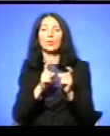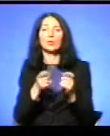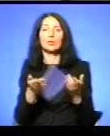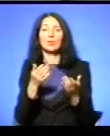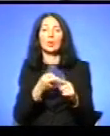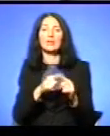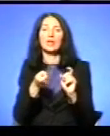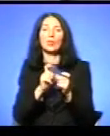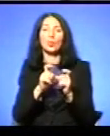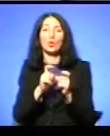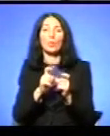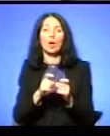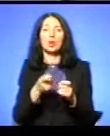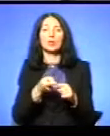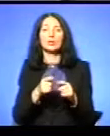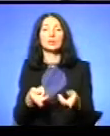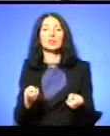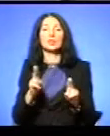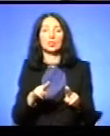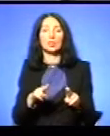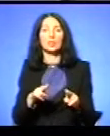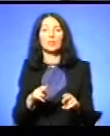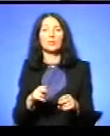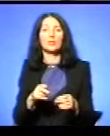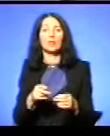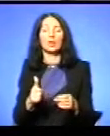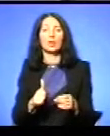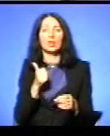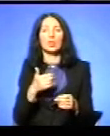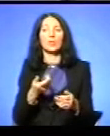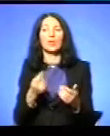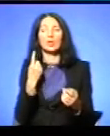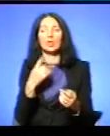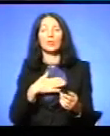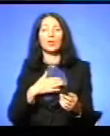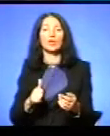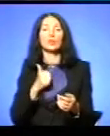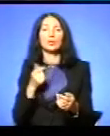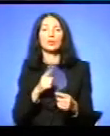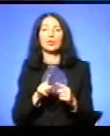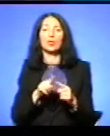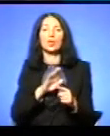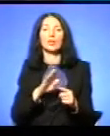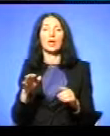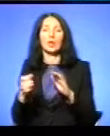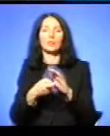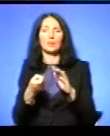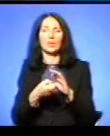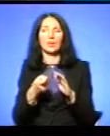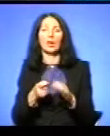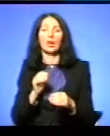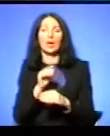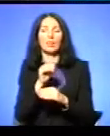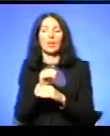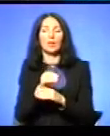боротьба залишатися гідним Єдине моє достоїнство, можливо, те, що я не став стукачем І не написав покельну